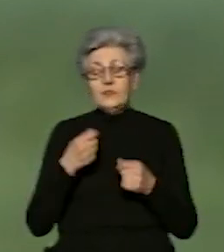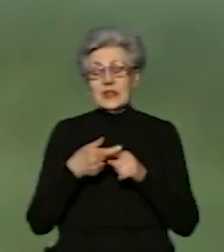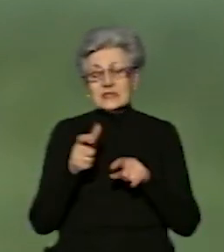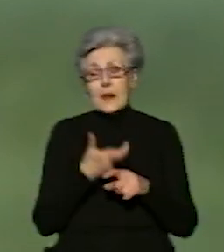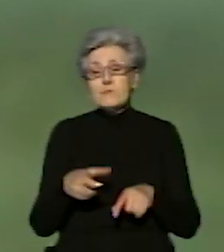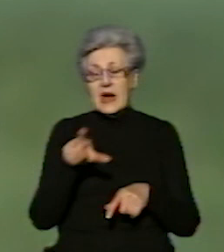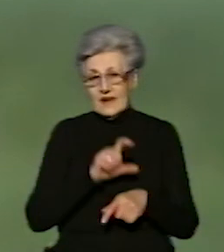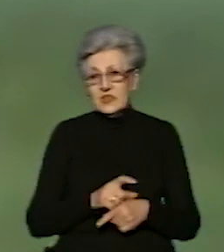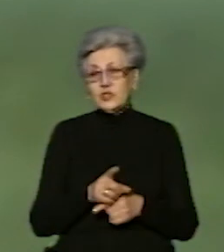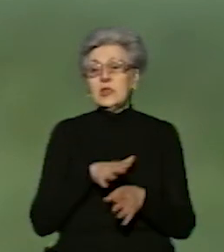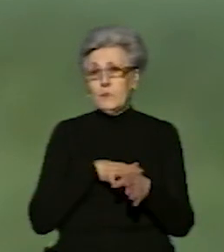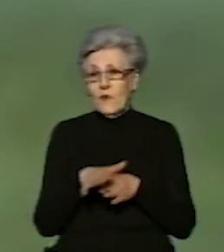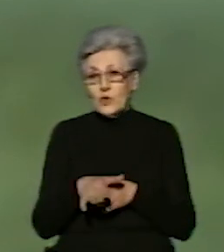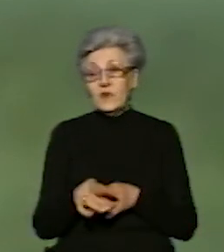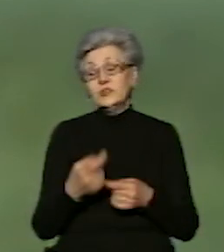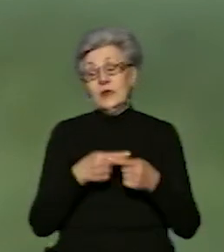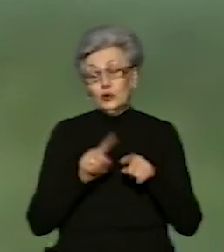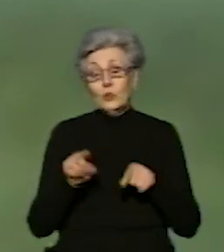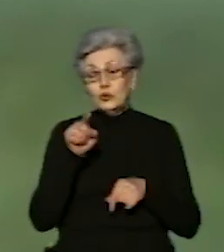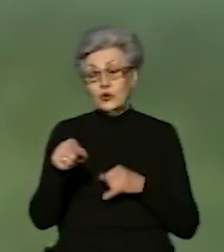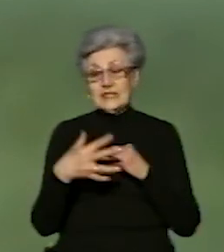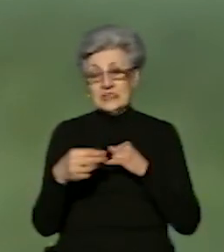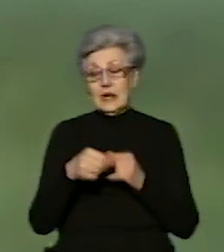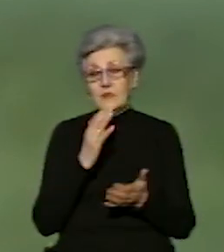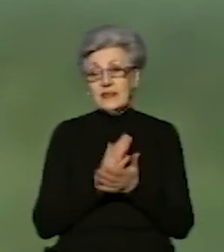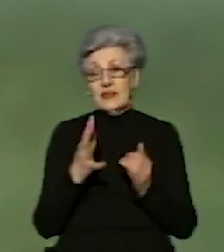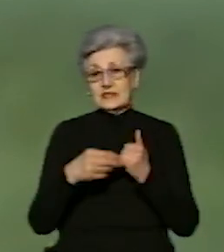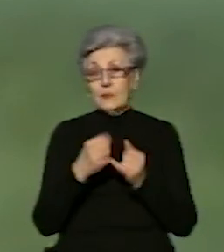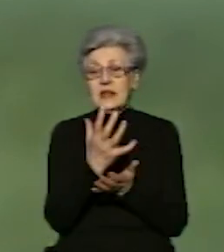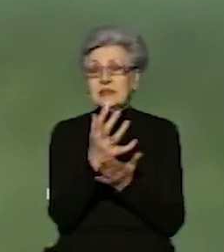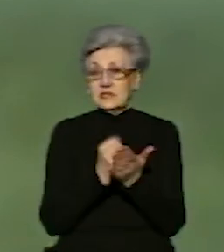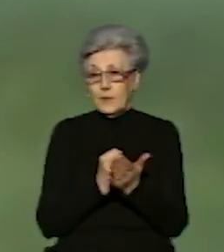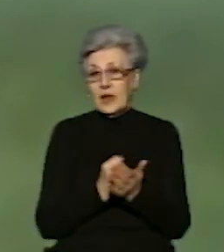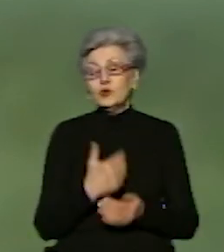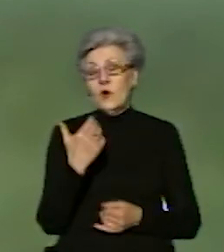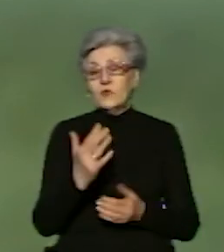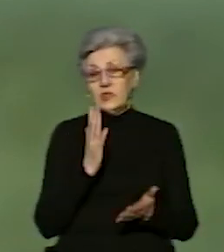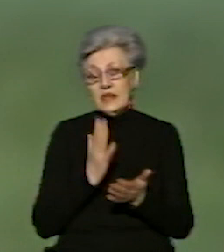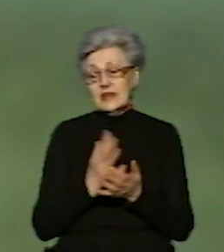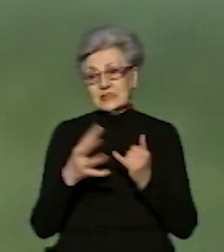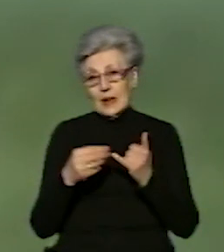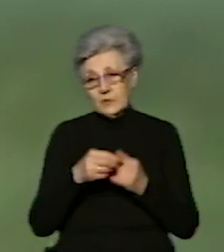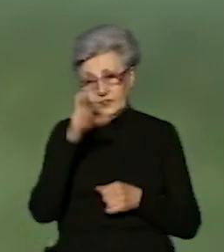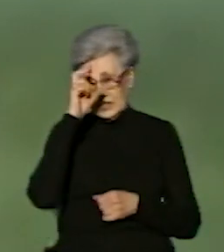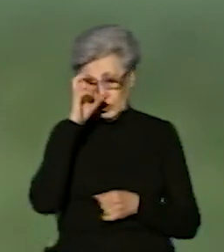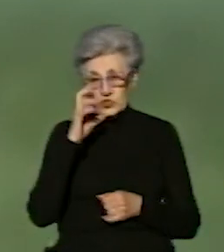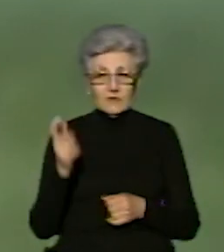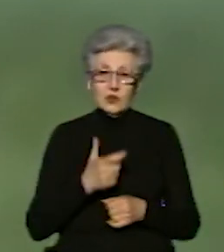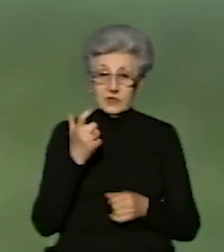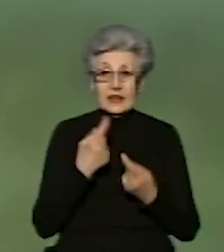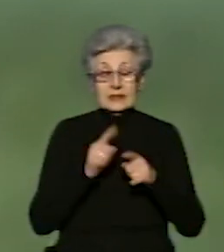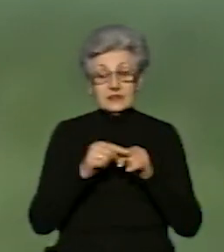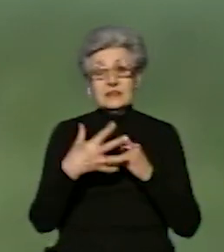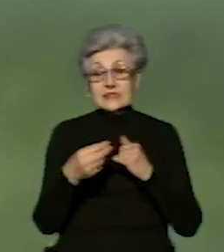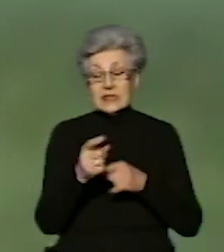повноважень. Тому що ці землі є землі запасу і вони є землями державної власності. Ці земельні ділянки,